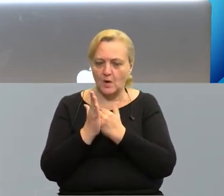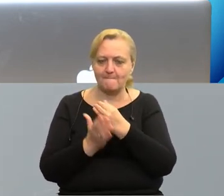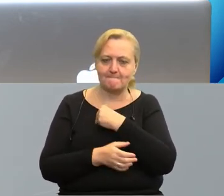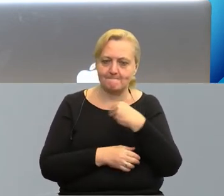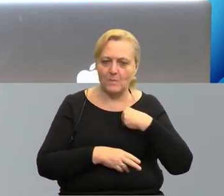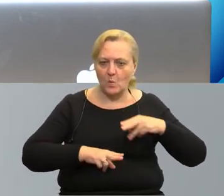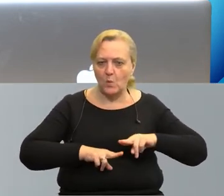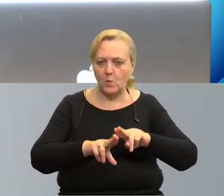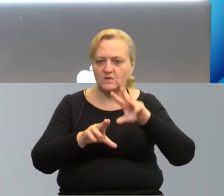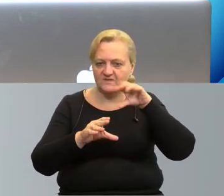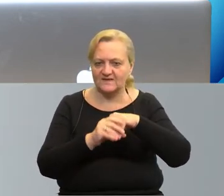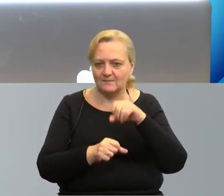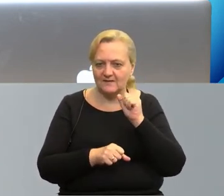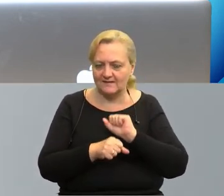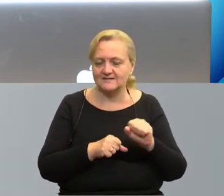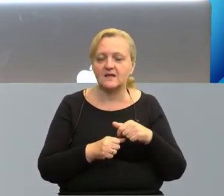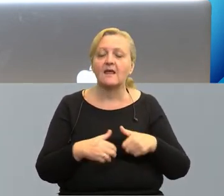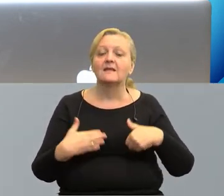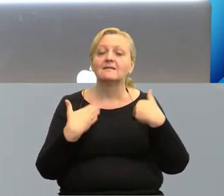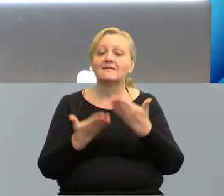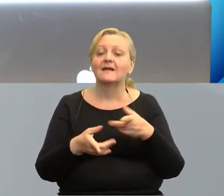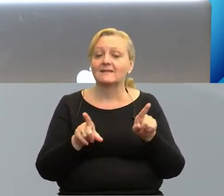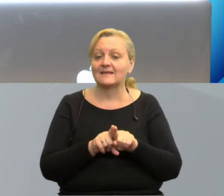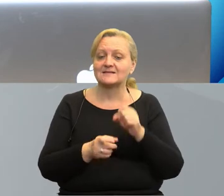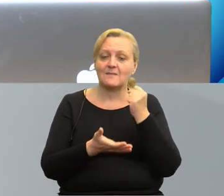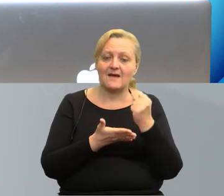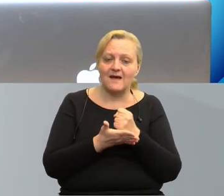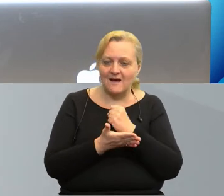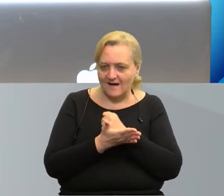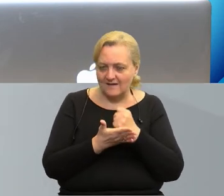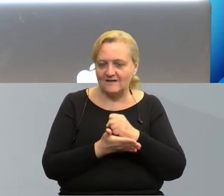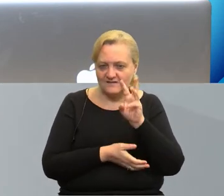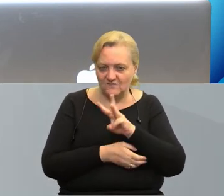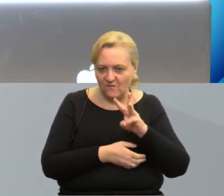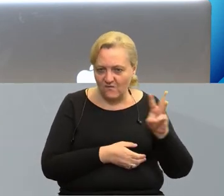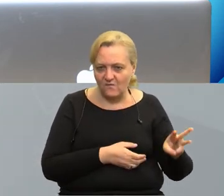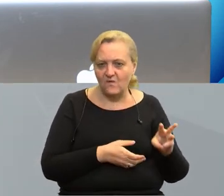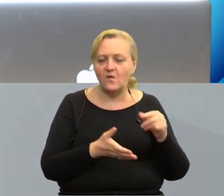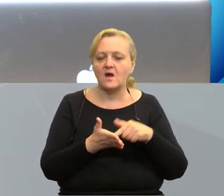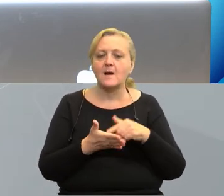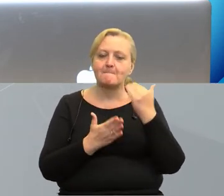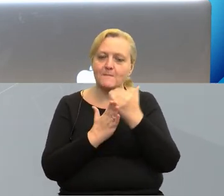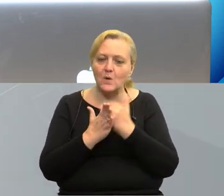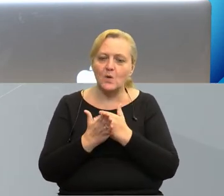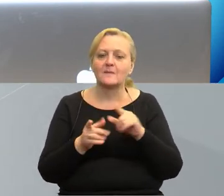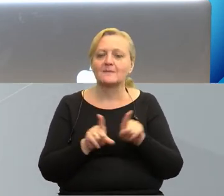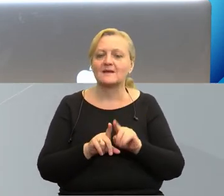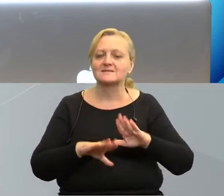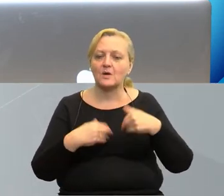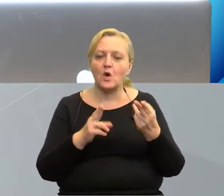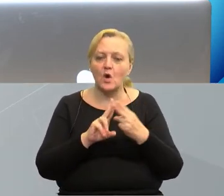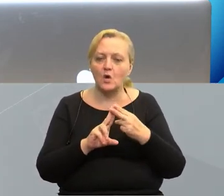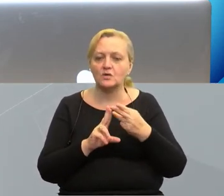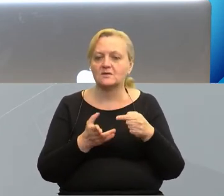w których Polska uczestniczy, gdzie są podane także adresy stron internetowych o naszych programach, gdzie są też dane